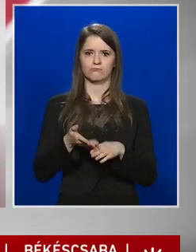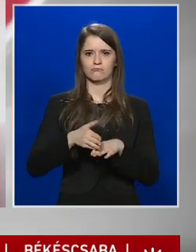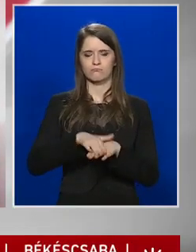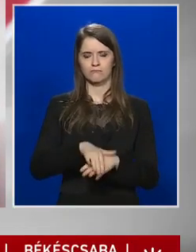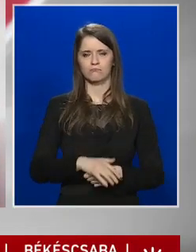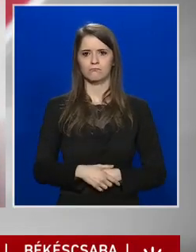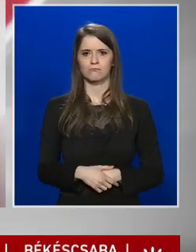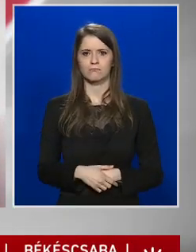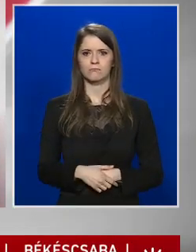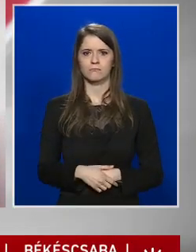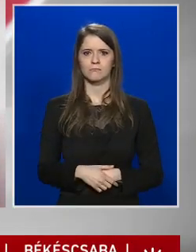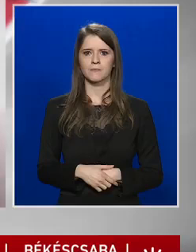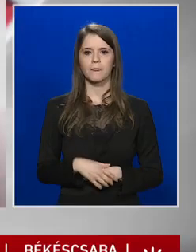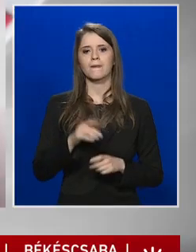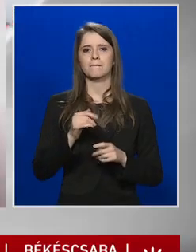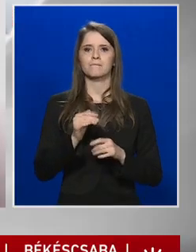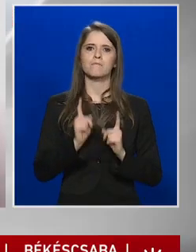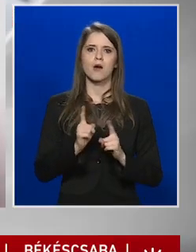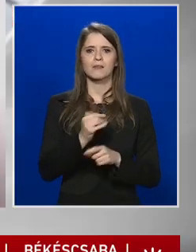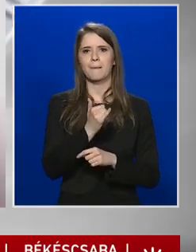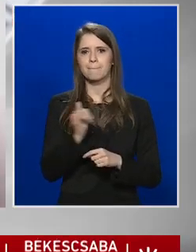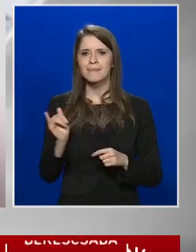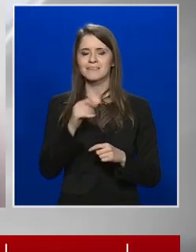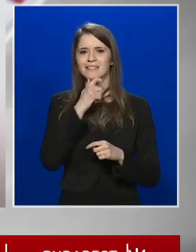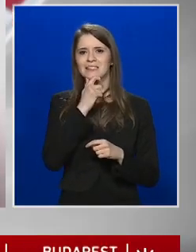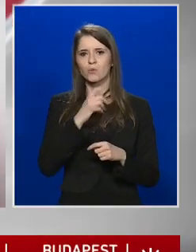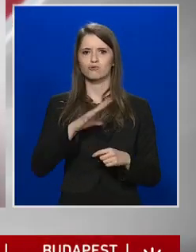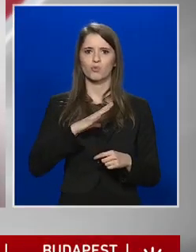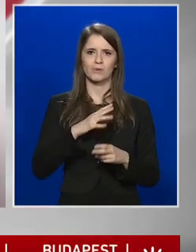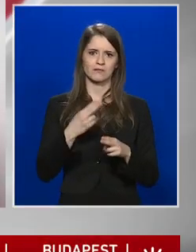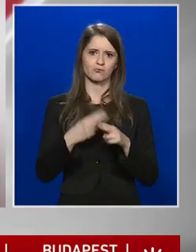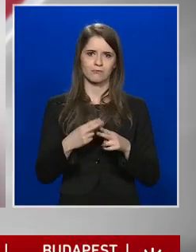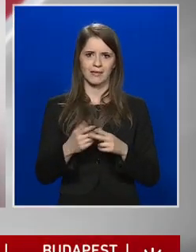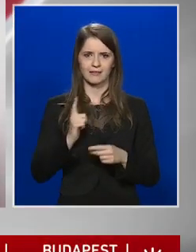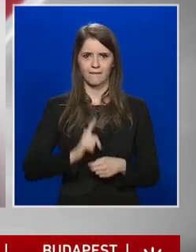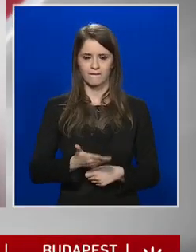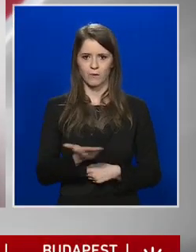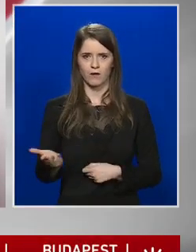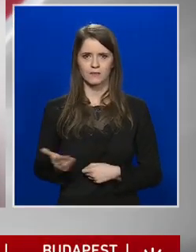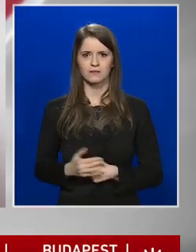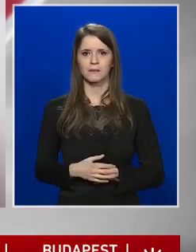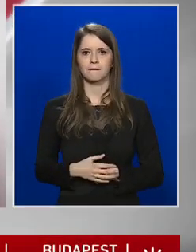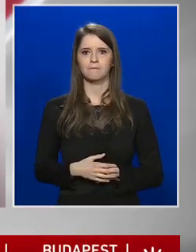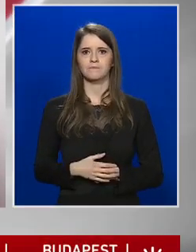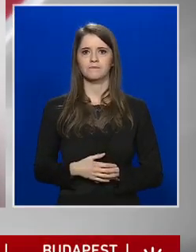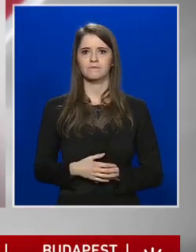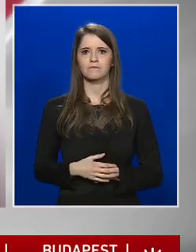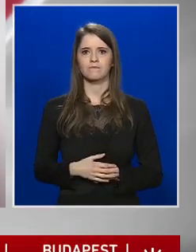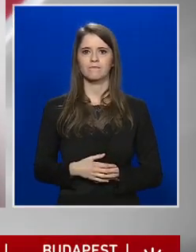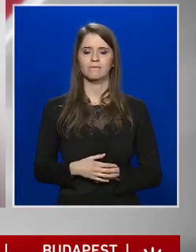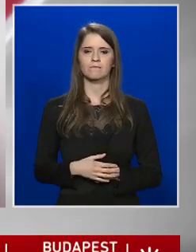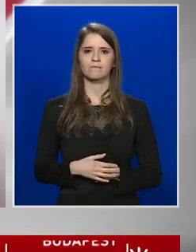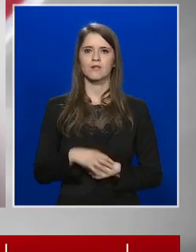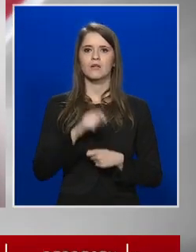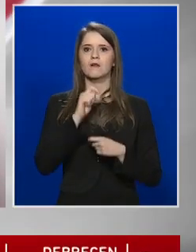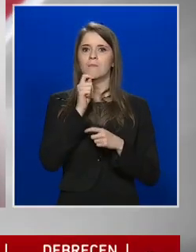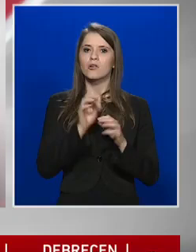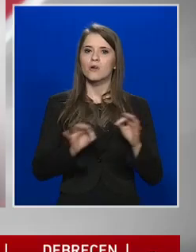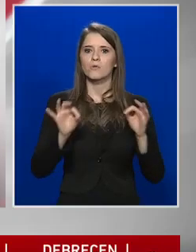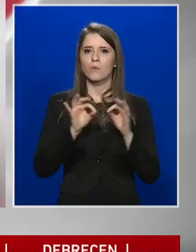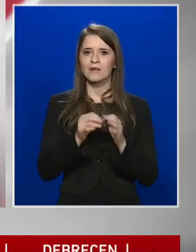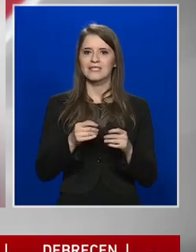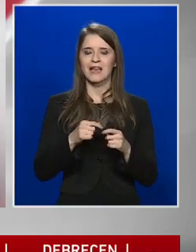Valamennyien idős, krónikus betegek voltak. A korfánknak Magyarország